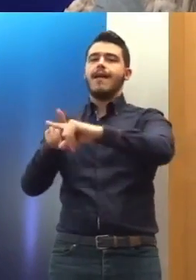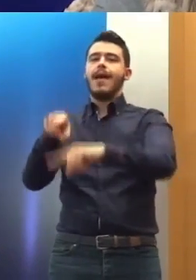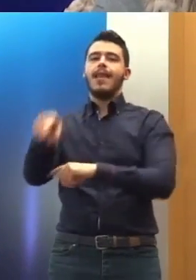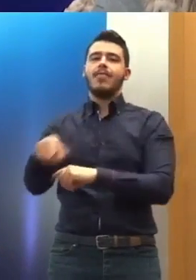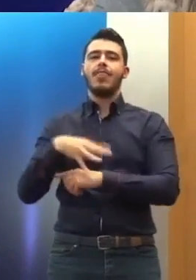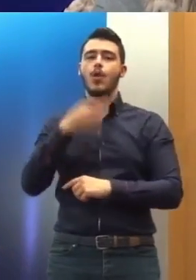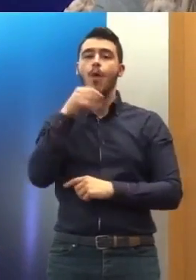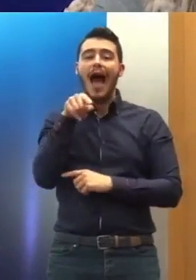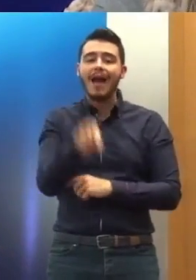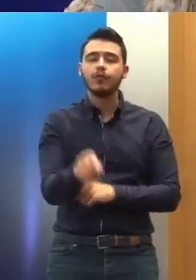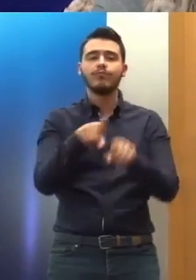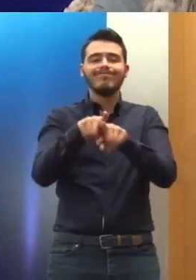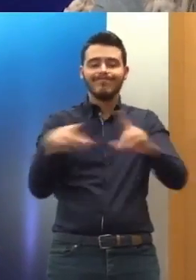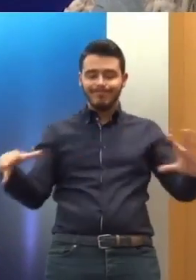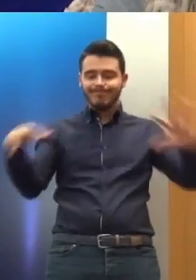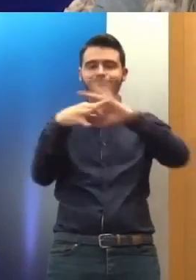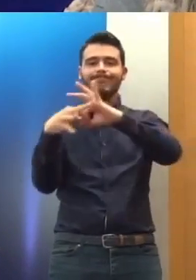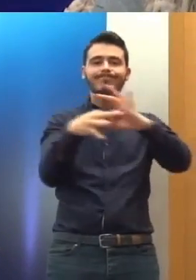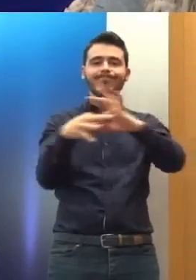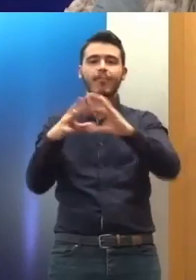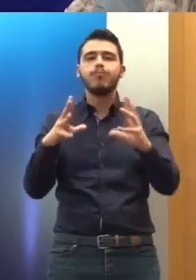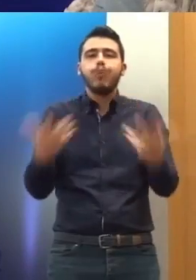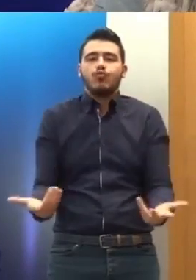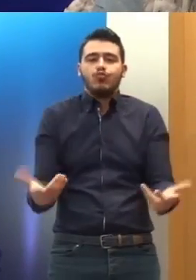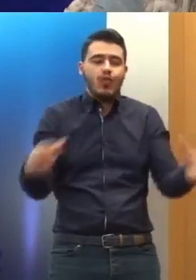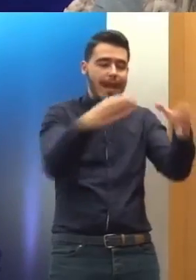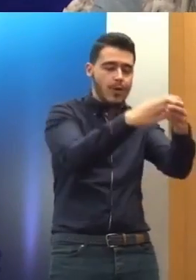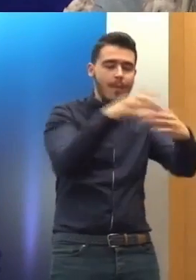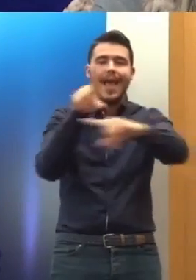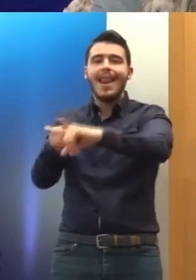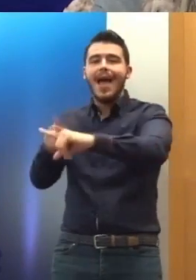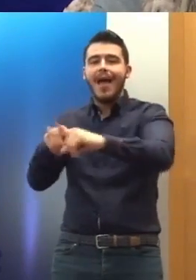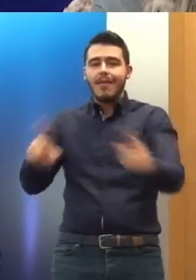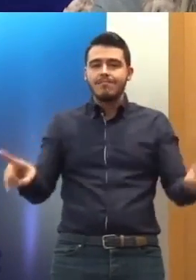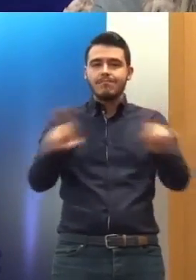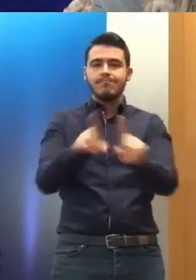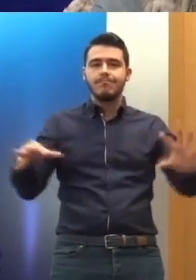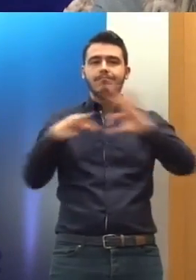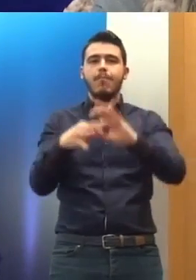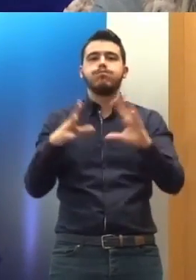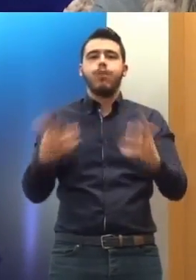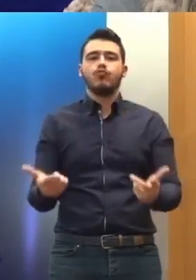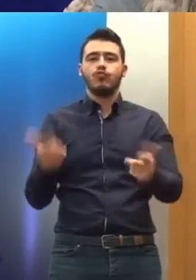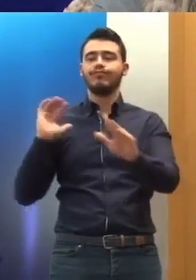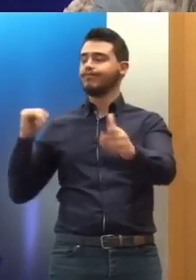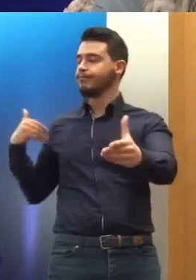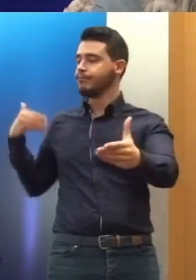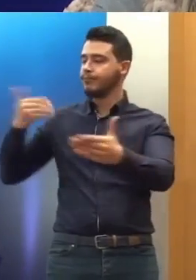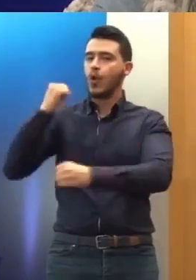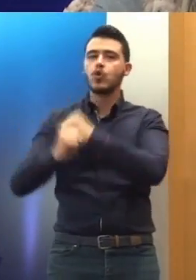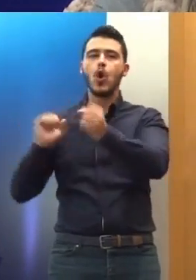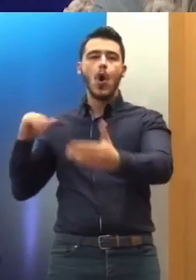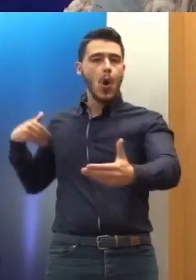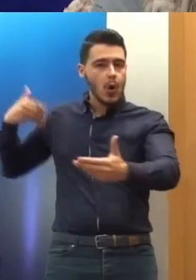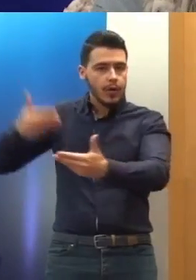στους δύο συνομιλητές. Οι σχέσεις, λοιπόν, αυτές έχουν διαλύσει, όμως, με την πάροδο του χρόνου, διαφορετικά